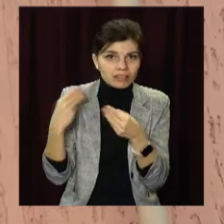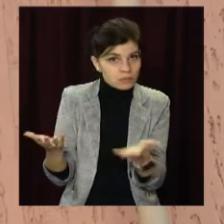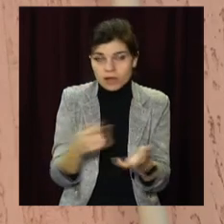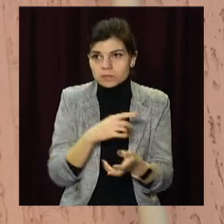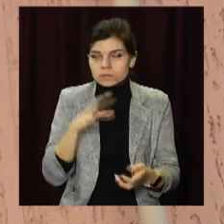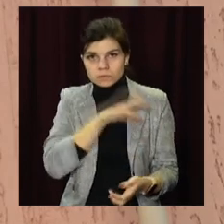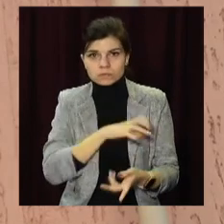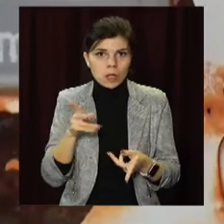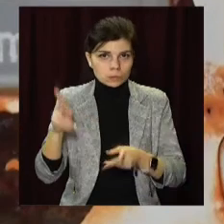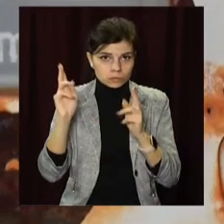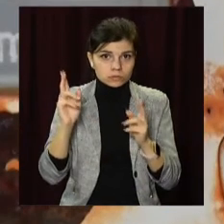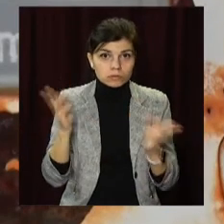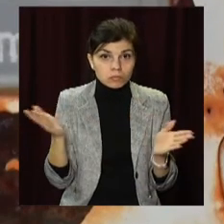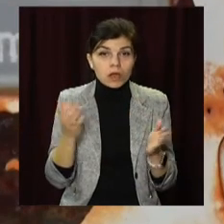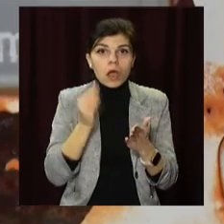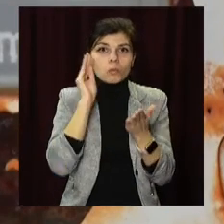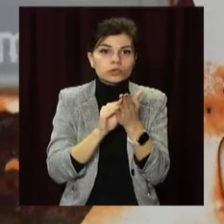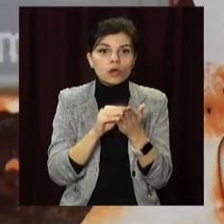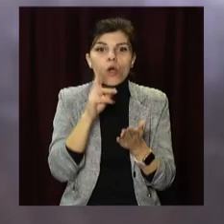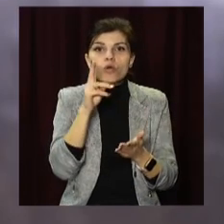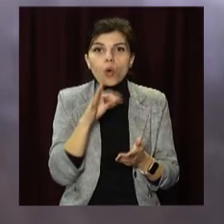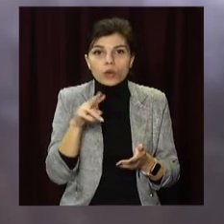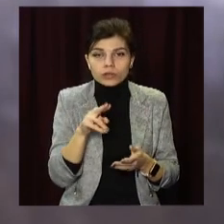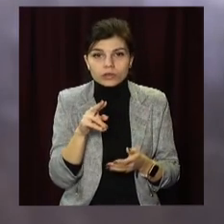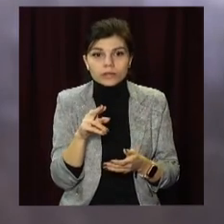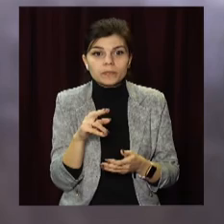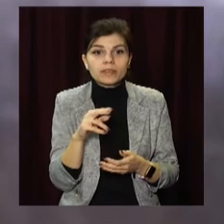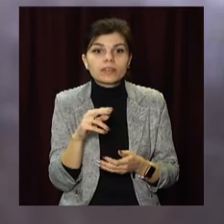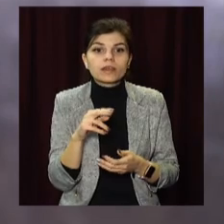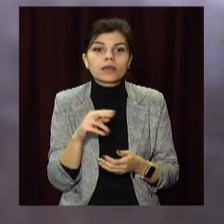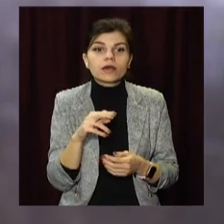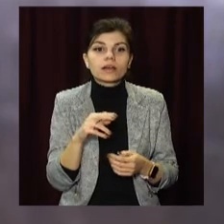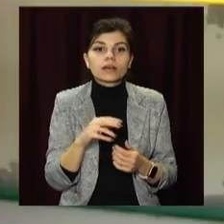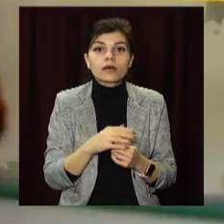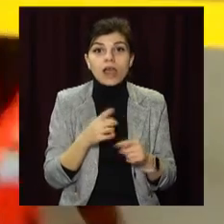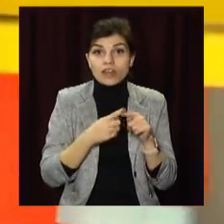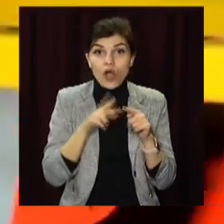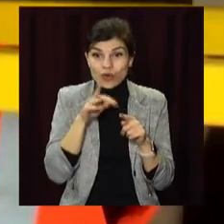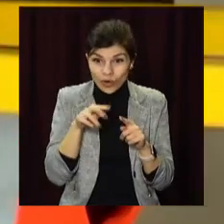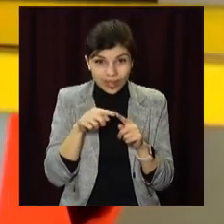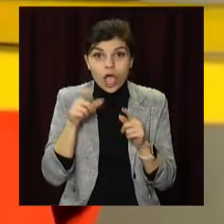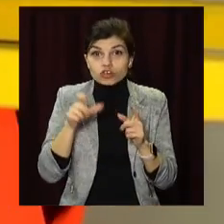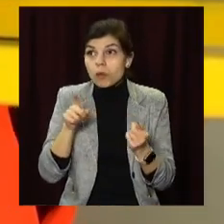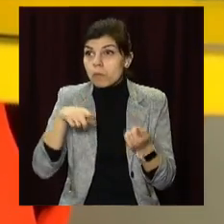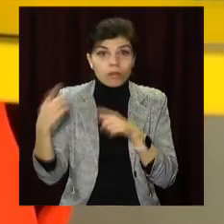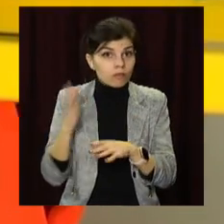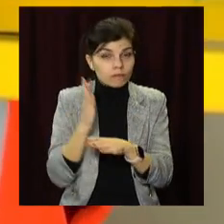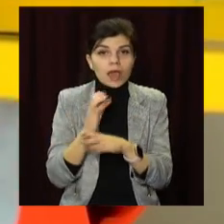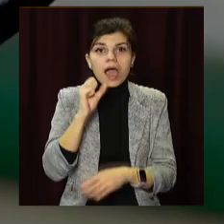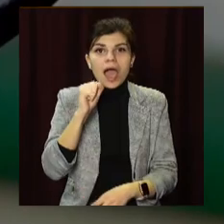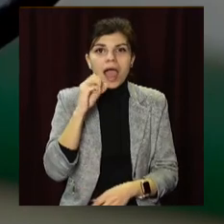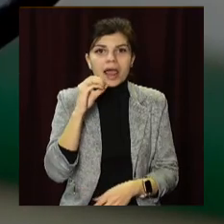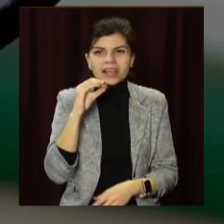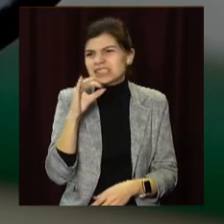AIS-код, це ідентифікатор клієнта, без цього коду людина не може перейти. Нині продовжує мало хто з них ризикне